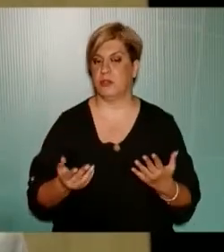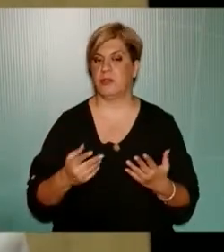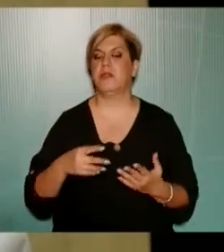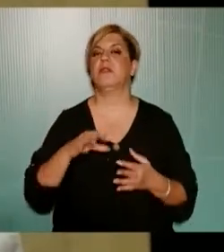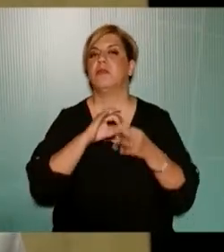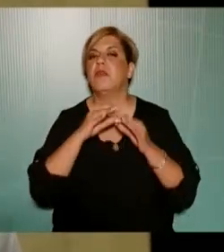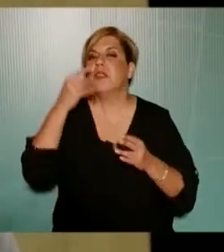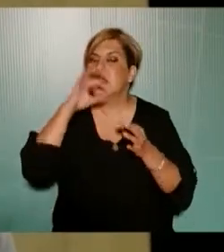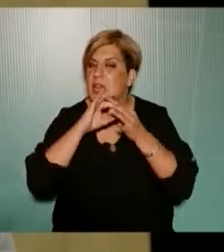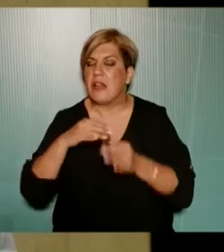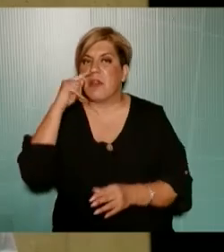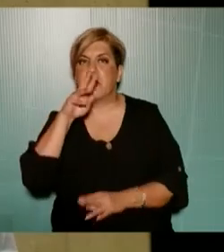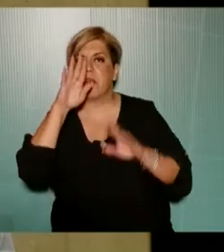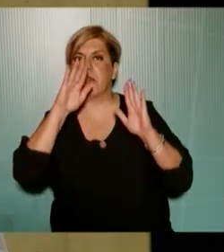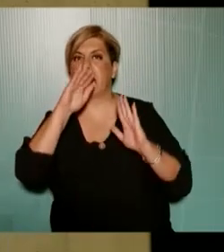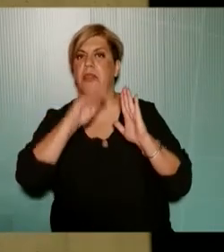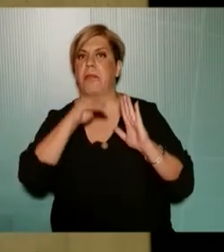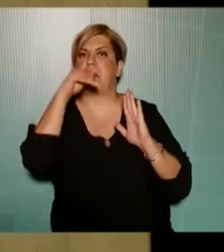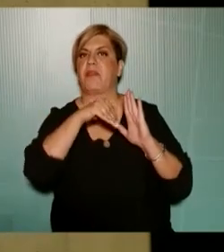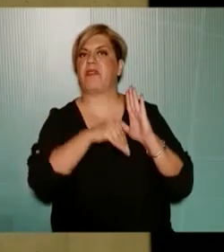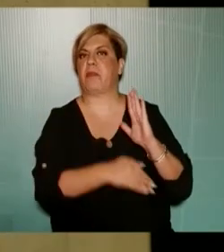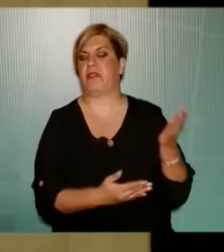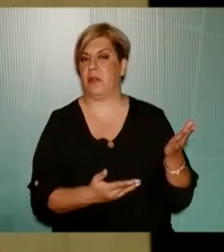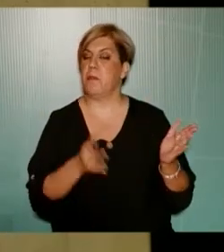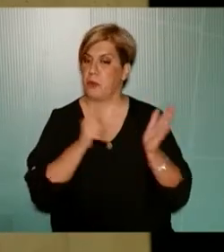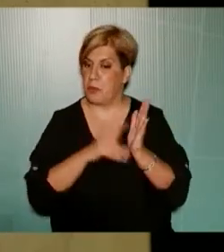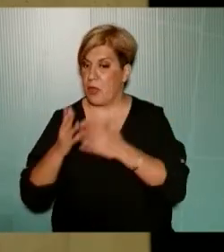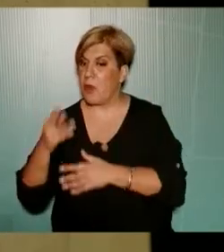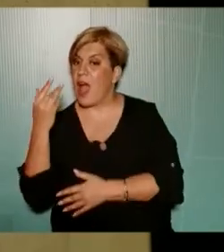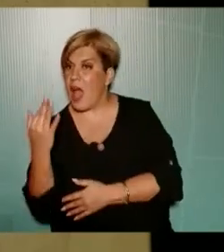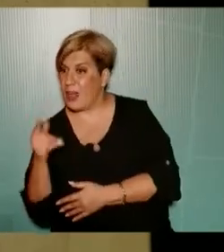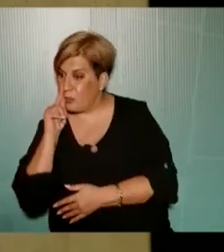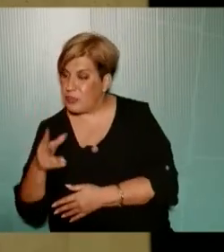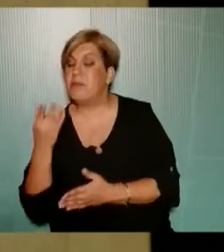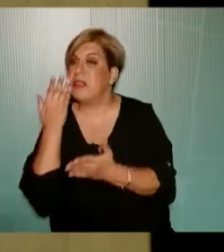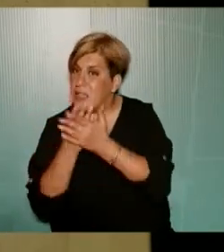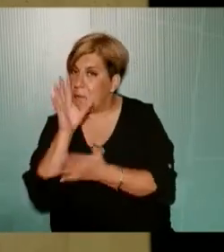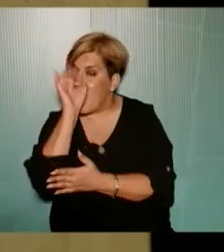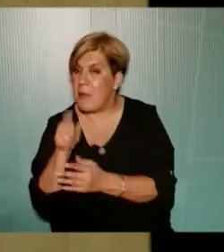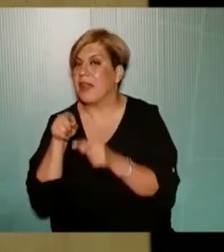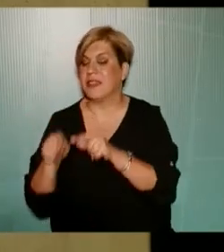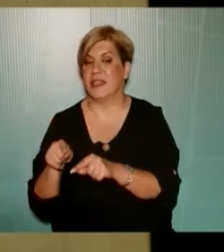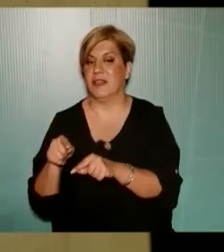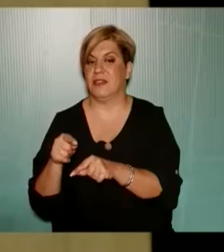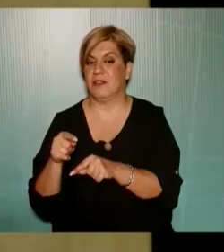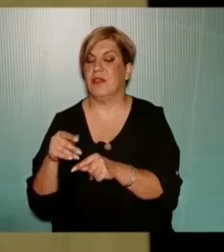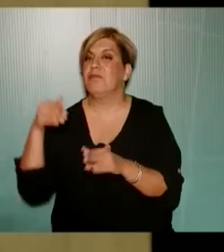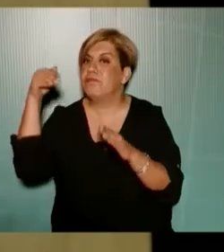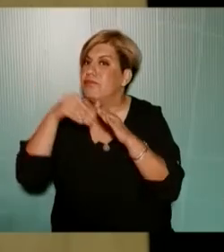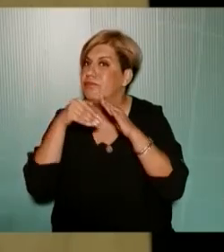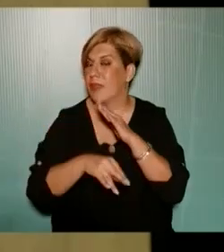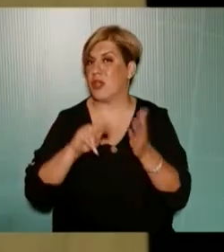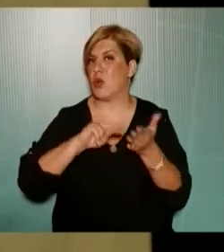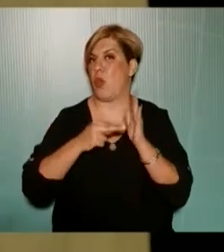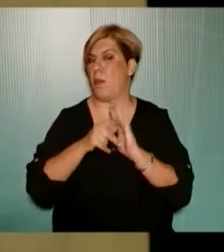συνέχεια υποβαθμίζεται Μπορούμε να δούμε τους αριθμούς και να μιλήσουμε με στοιχεία για το πόσο υποβαθμίζεται και υποχωρεί